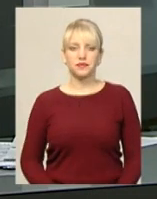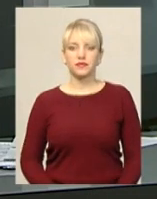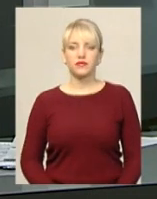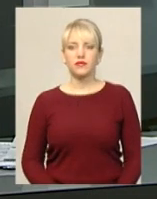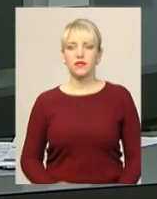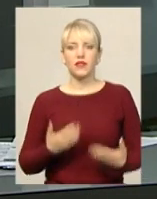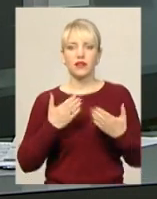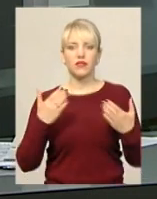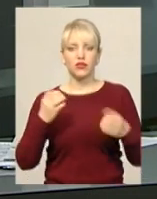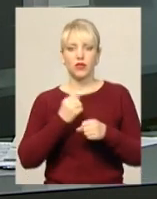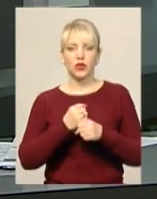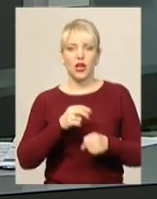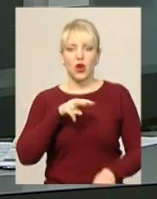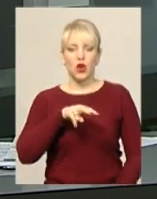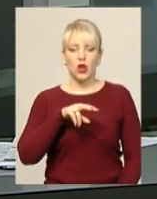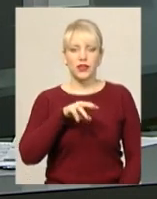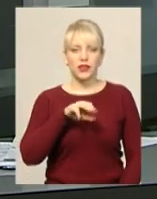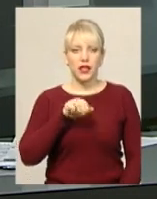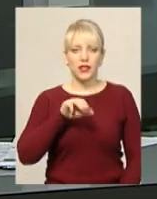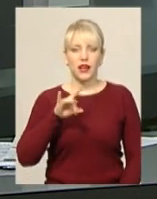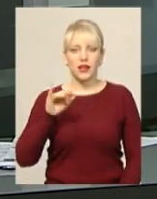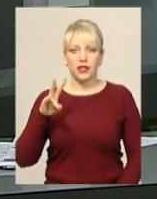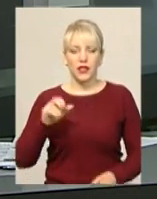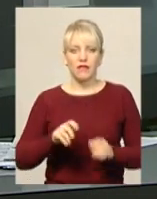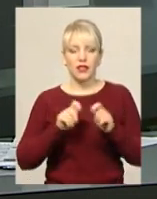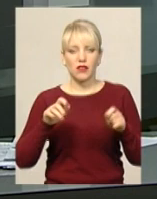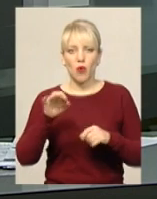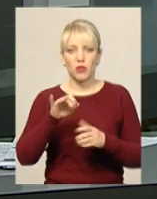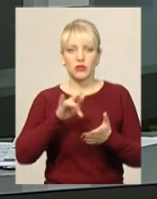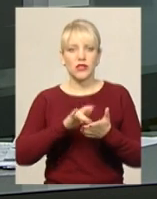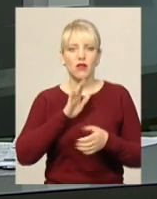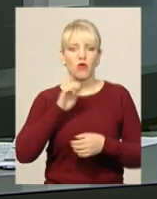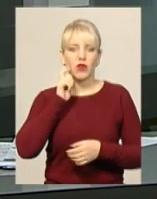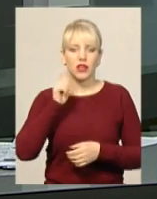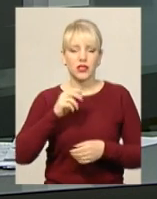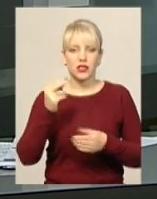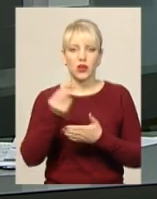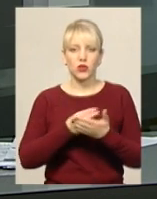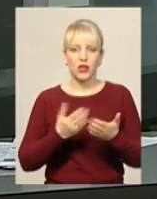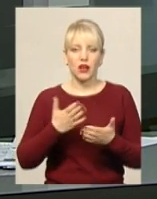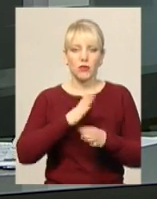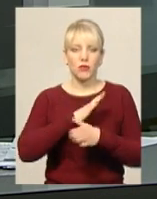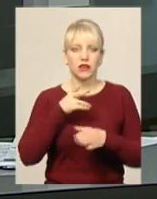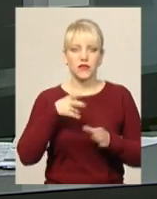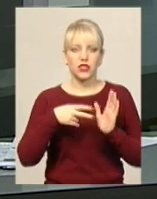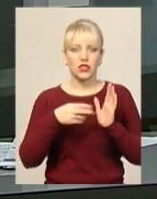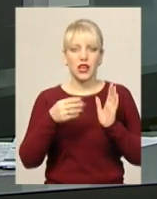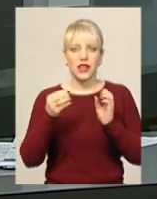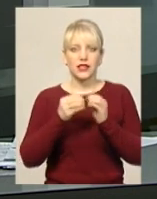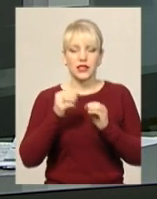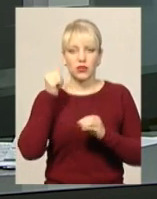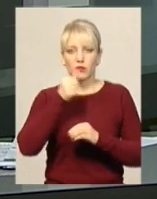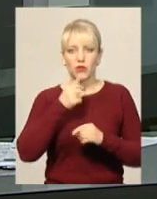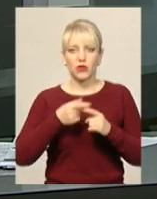Виставку робіт Людмили Татаріною відкрили в обласному центрі. Це хмельницька художниця, яка померла у 2010 році. 15